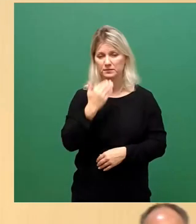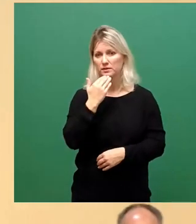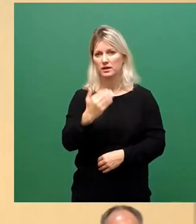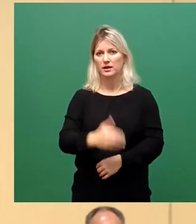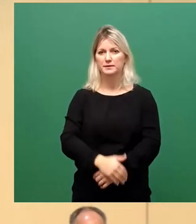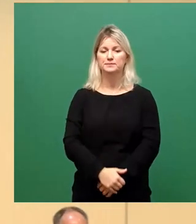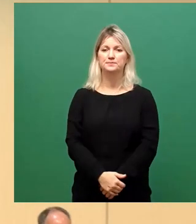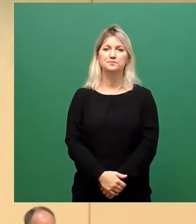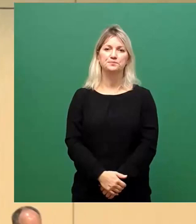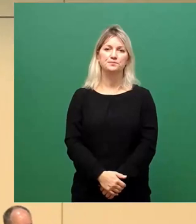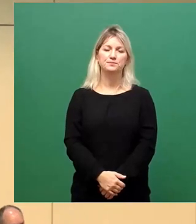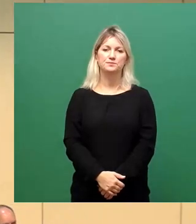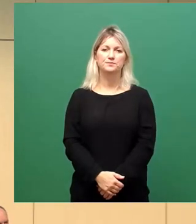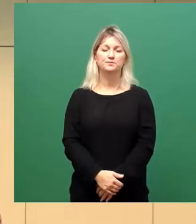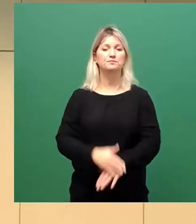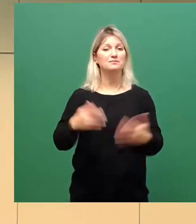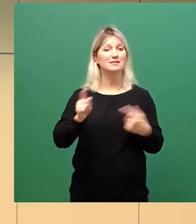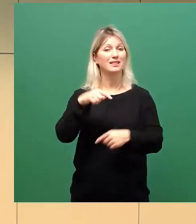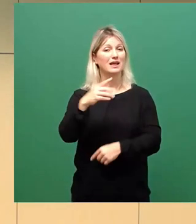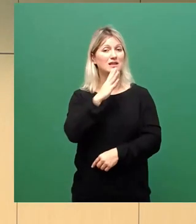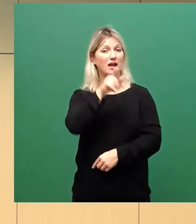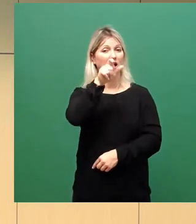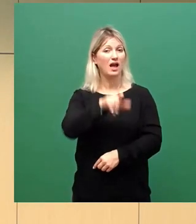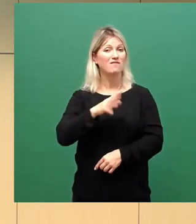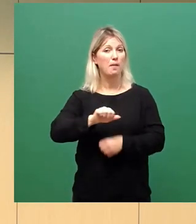Als nächste Rednerin Frau Mühle und dann Herr Lichty.